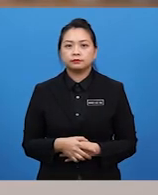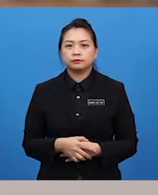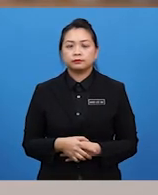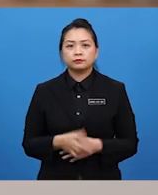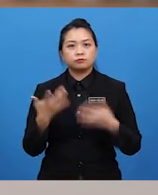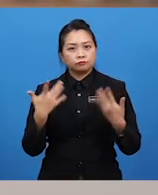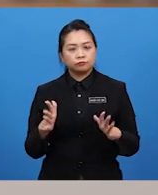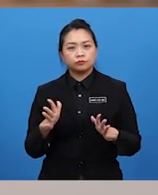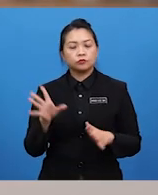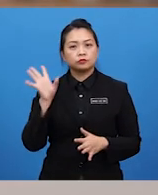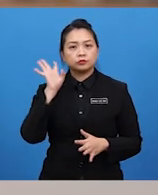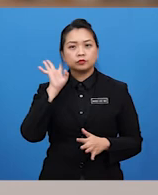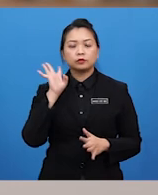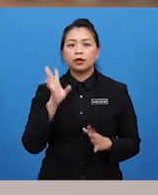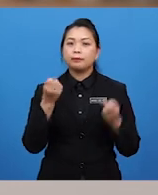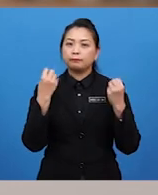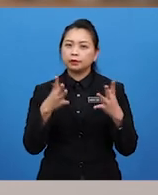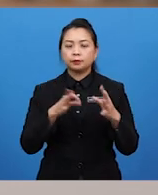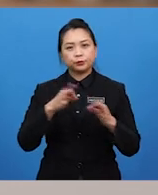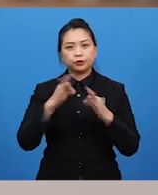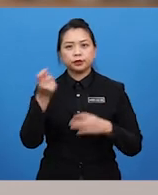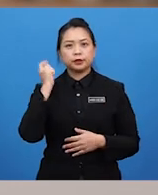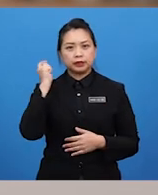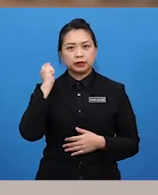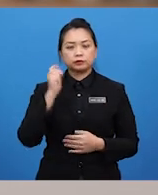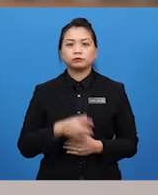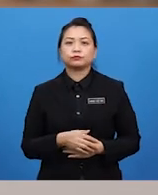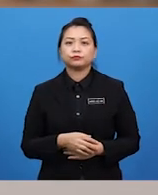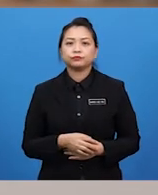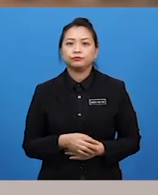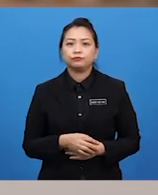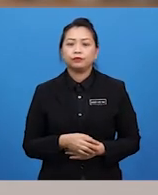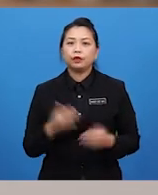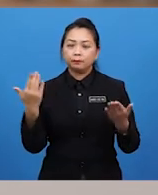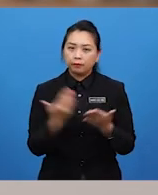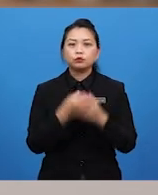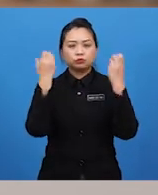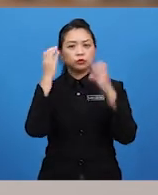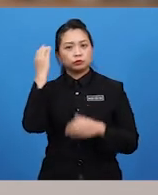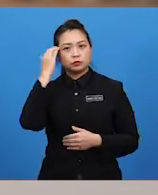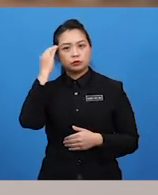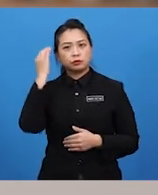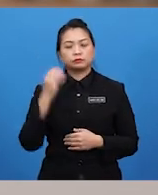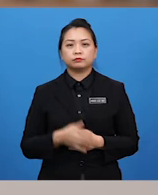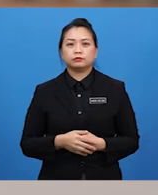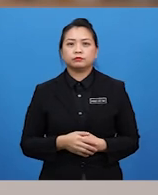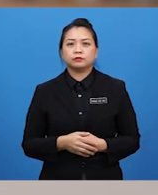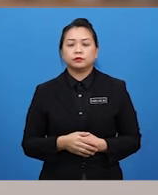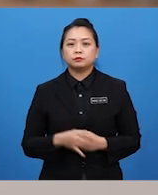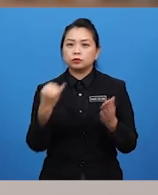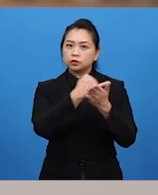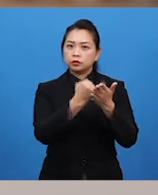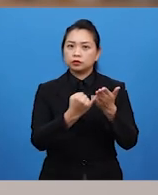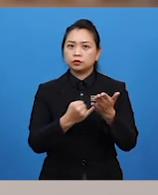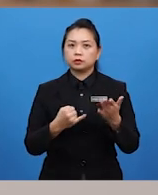Setelah mendengar penderangan daripada Cikgu Arif tadi, diharap kepada pelajar Ya, dibantu oleh Cikgu Doys. Barulah saya tahu kepada pelajar-pelajar semua bahawa